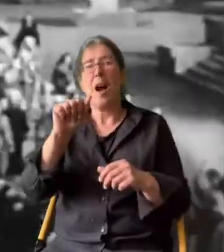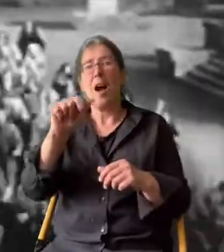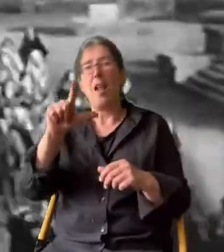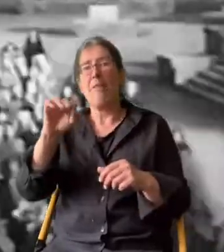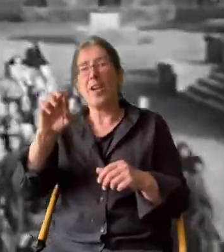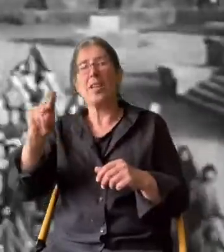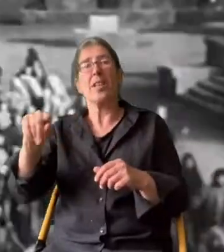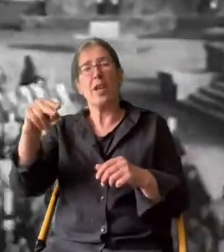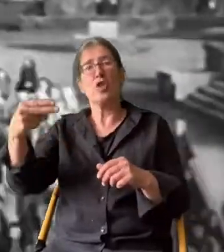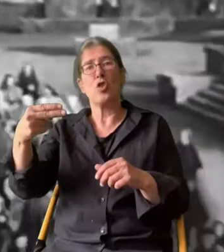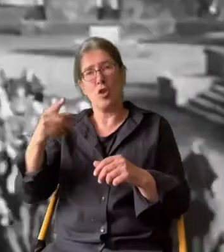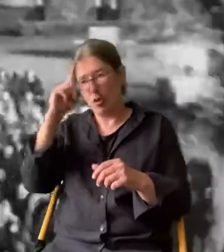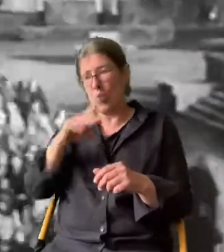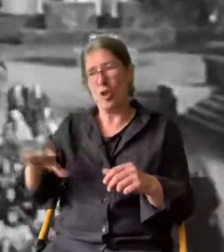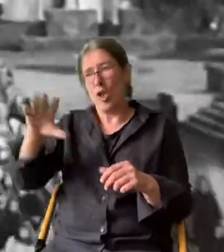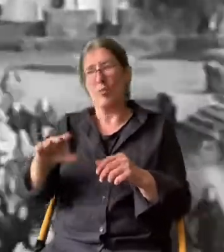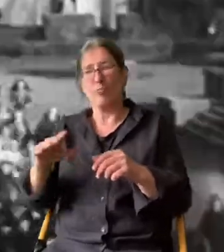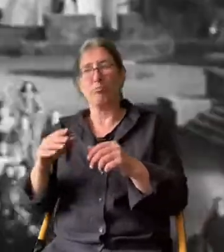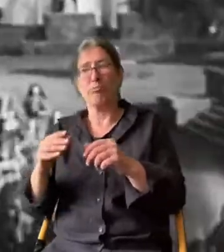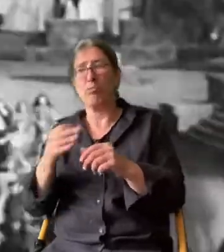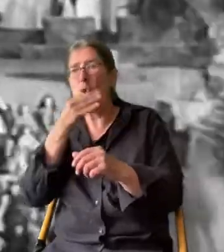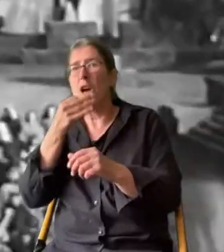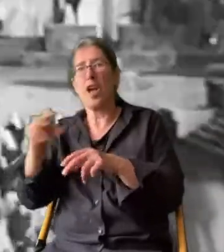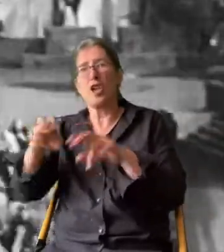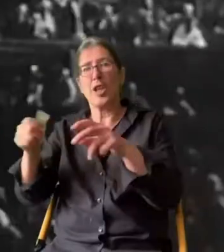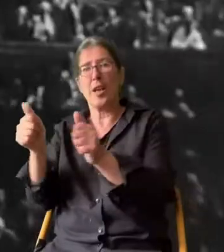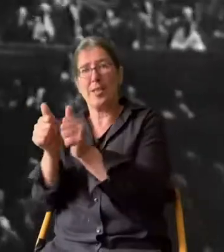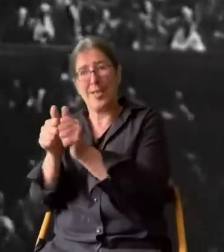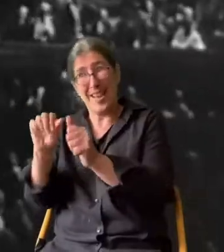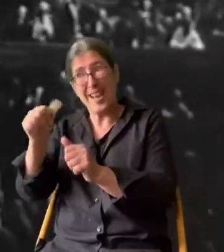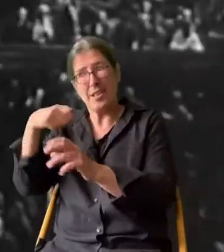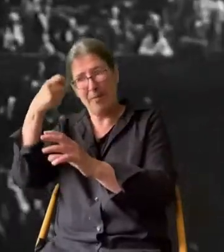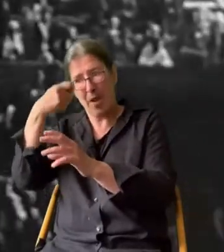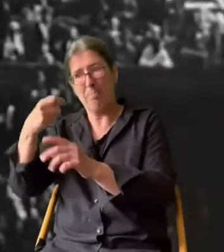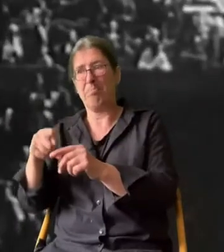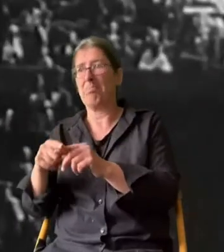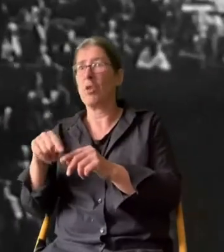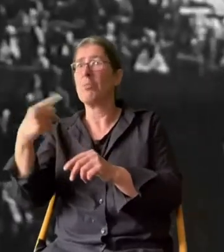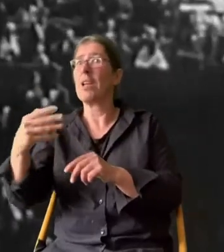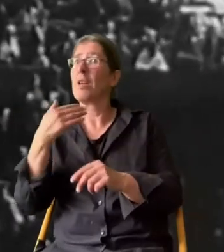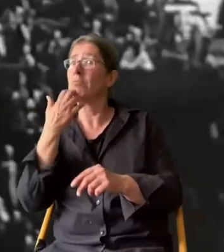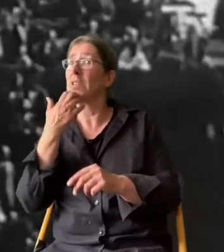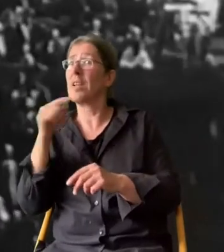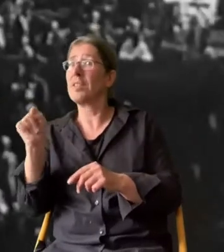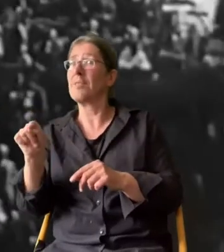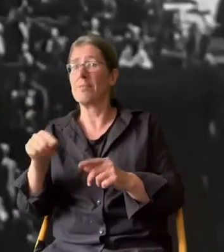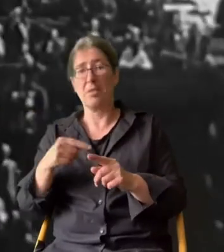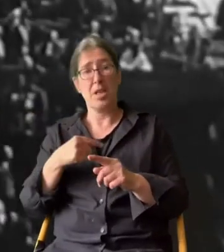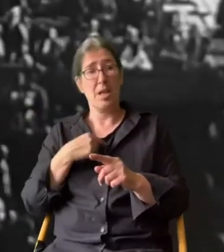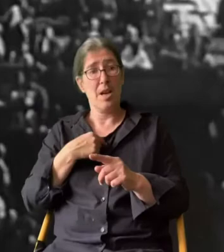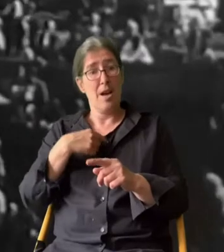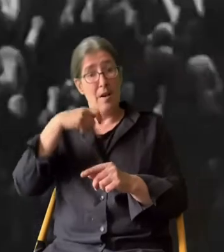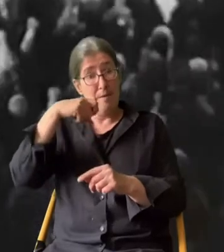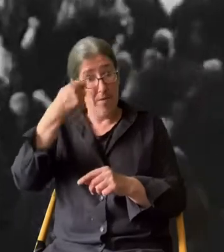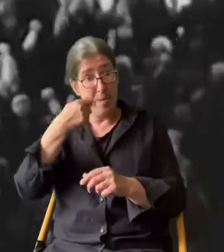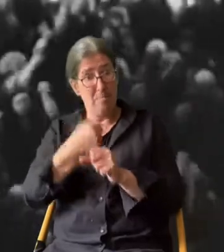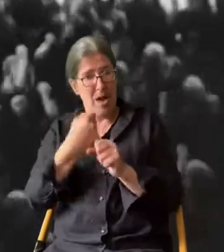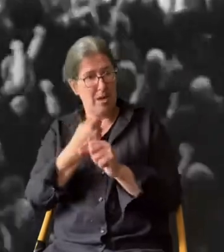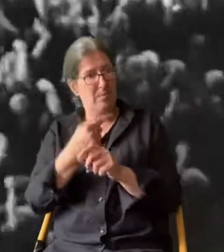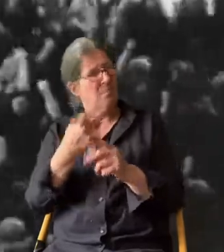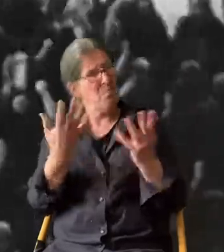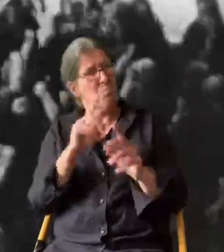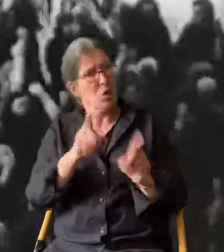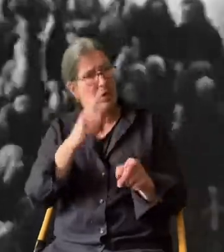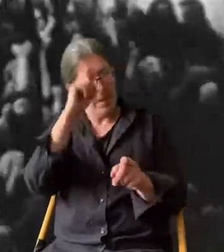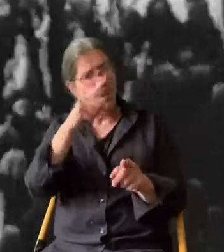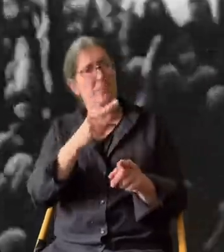1925 als junger Regieassistent seinen ersten Film dreht, wird später sagen, alles, was ich über das Filmemachen wissen musste,